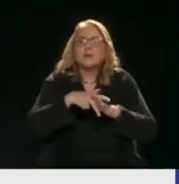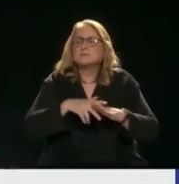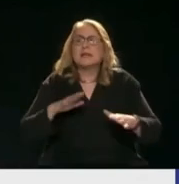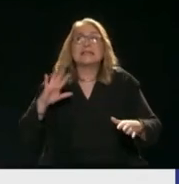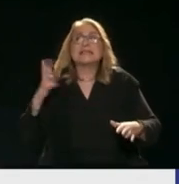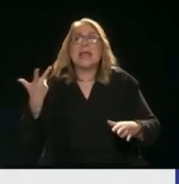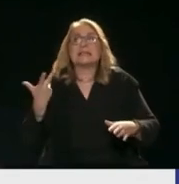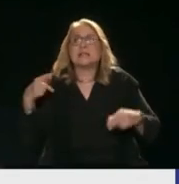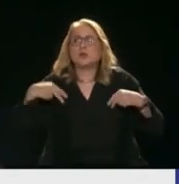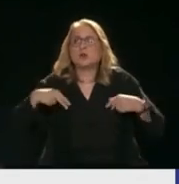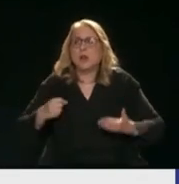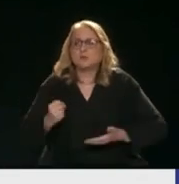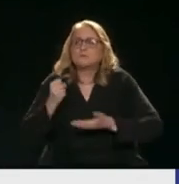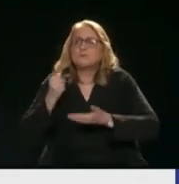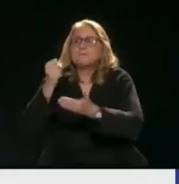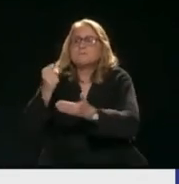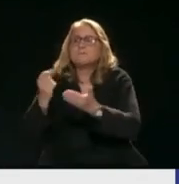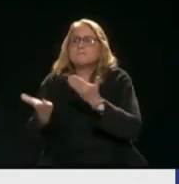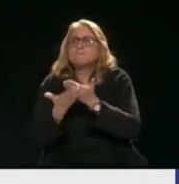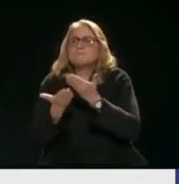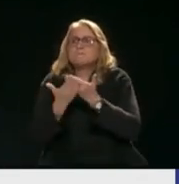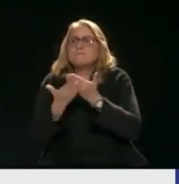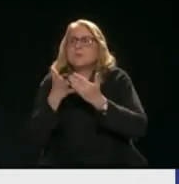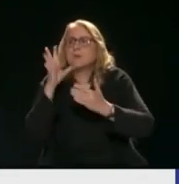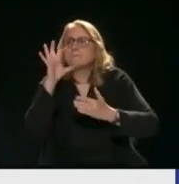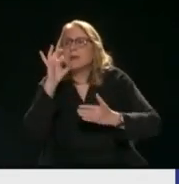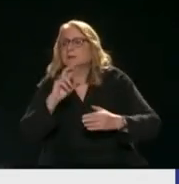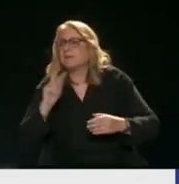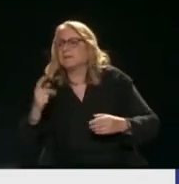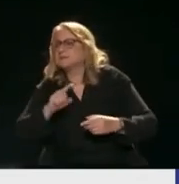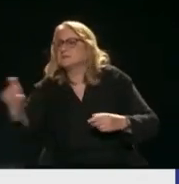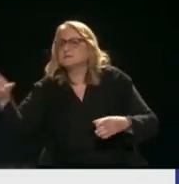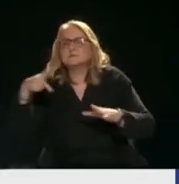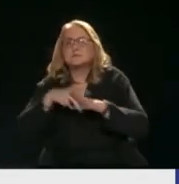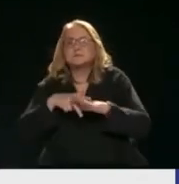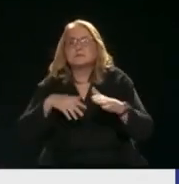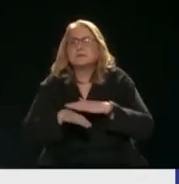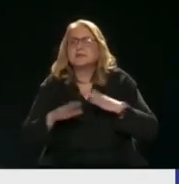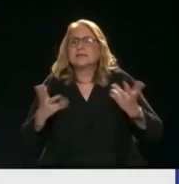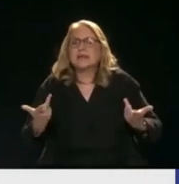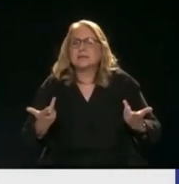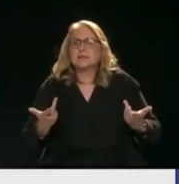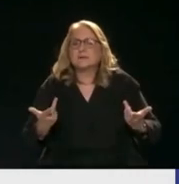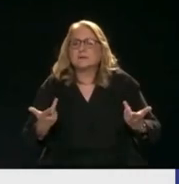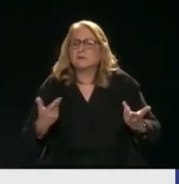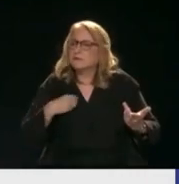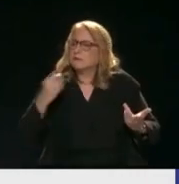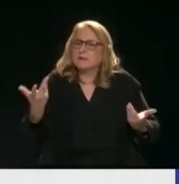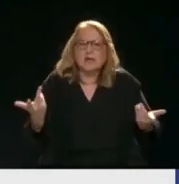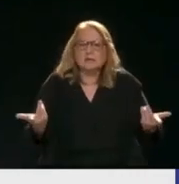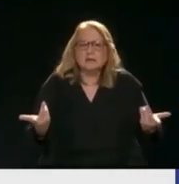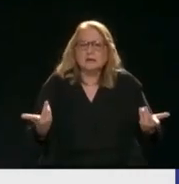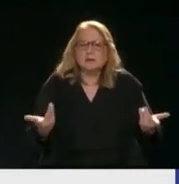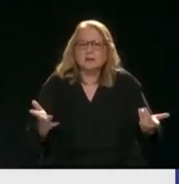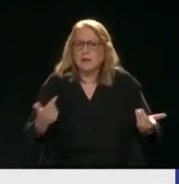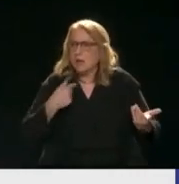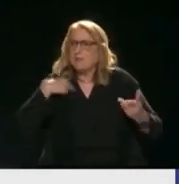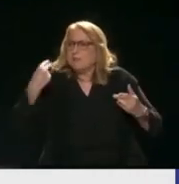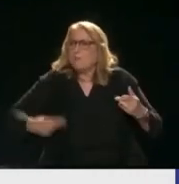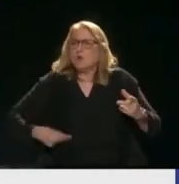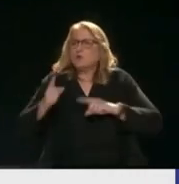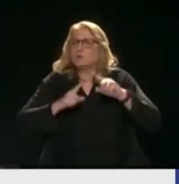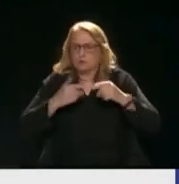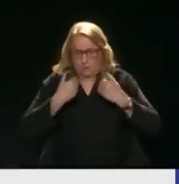δώσατε Αφού η επισφάλεια έπεσε Που ήσασταν ασφαλισμένοι πουθενά Και τελικά παίρνεις από το δημόσιο 50 δις Τον δημόσιο είμαι εγώ Το δημόσιο είμαι εγώ και εσύ